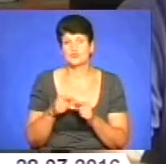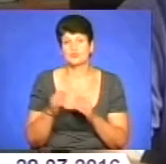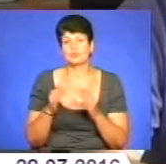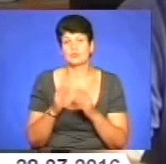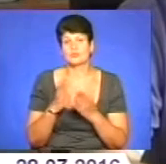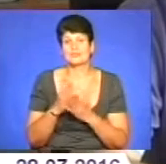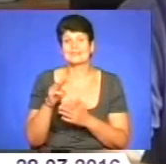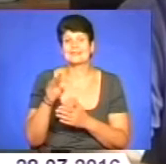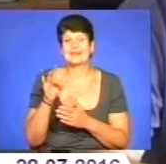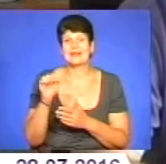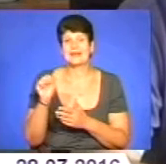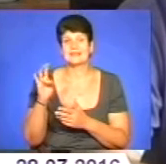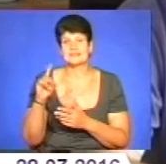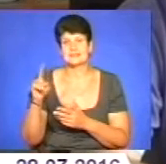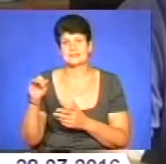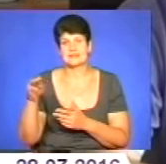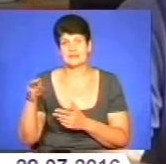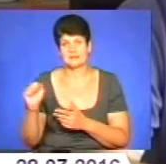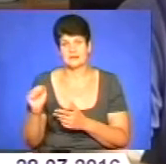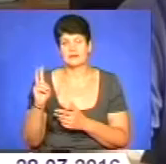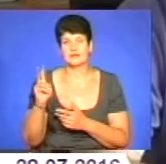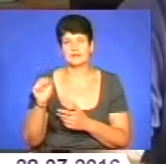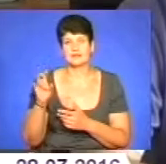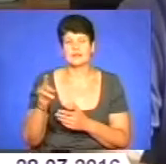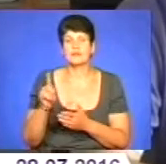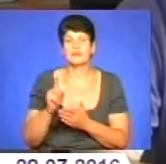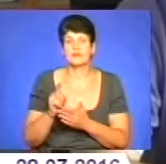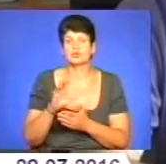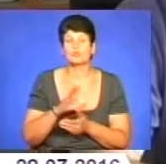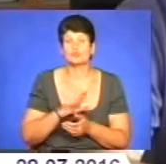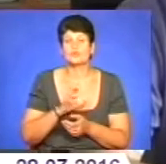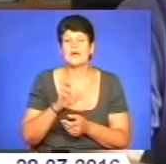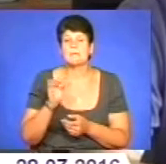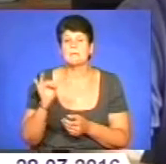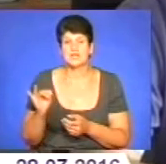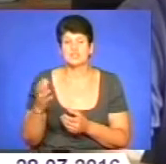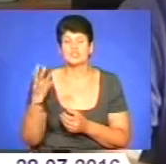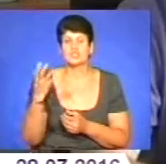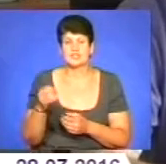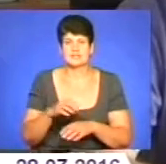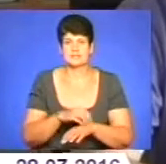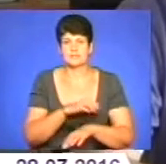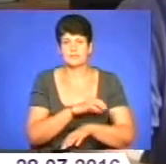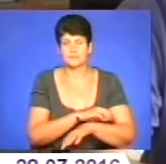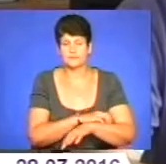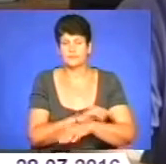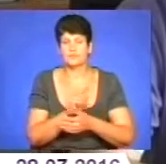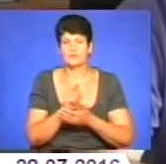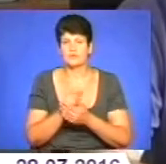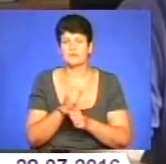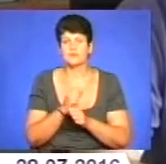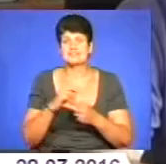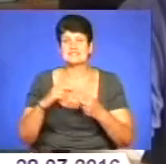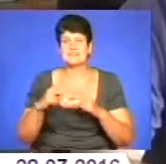транзитна каналізація, яка повинна було б ще за радянських часів здійснюватися